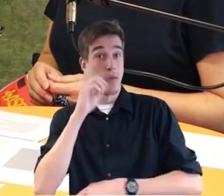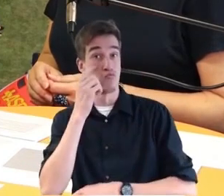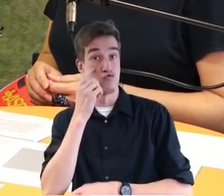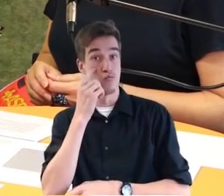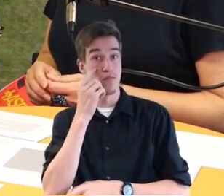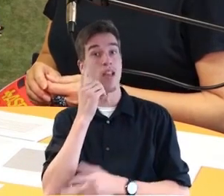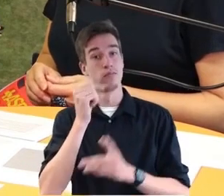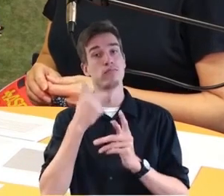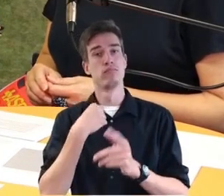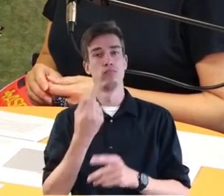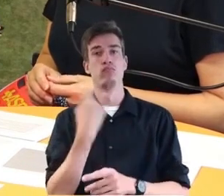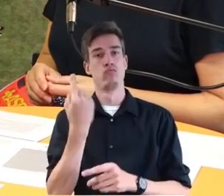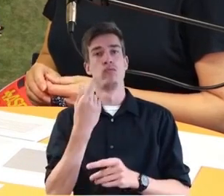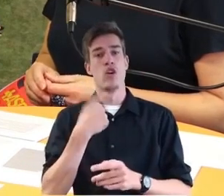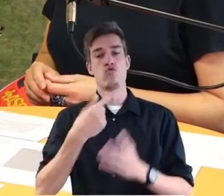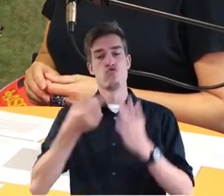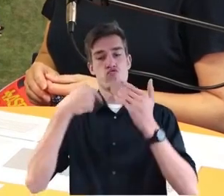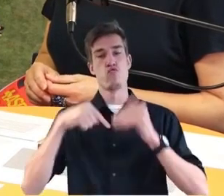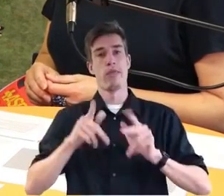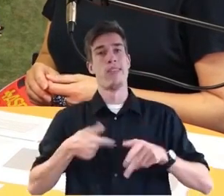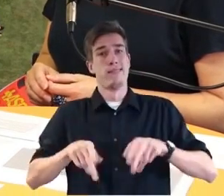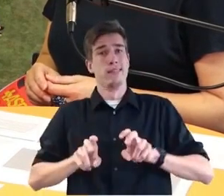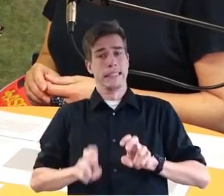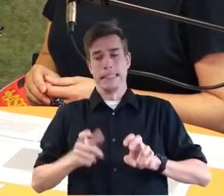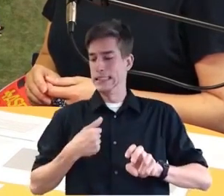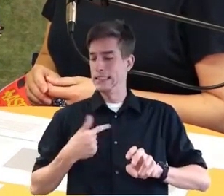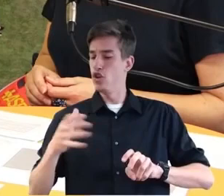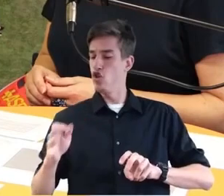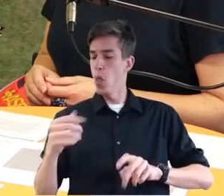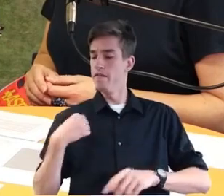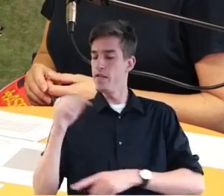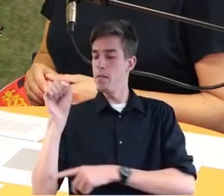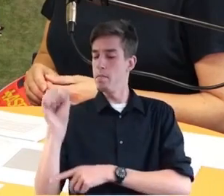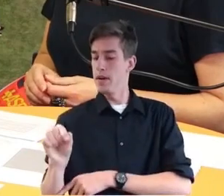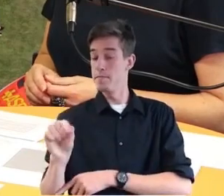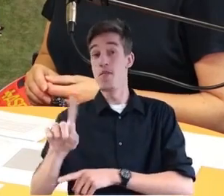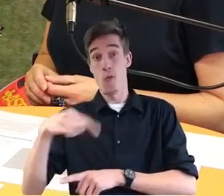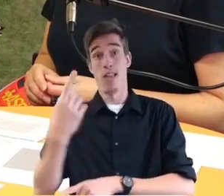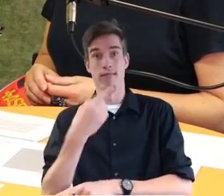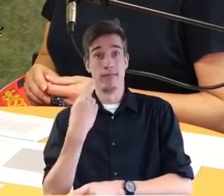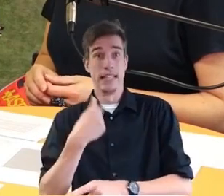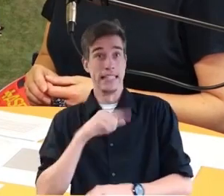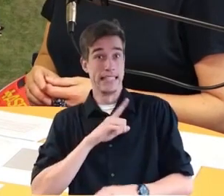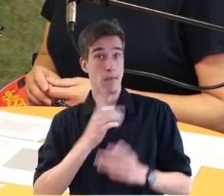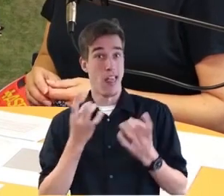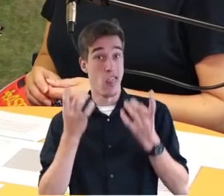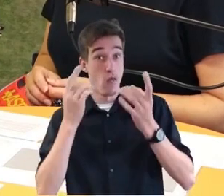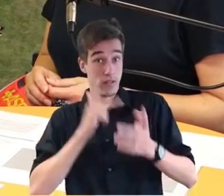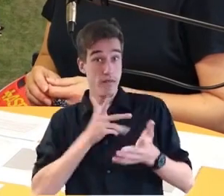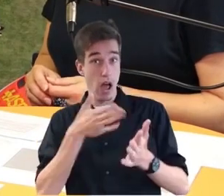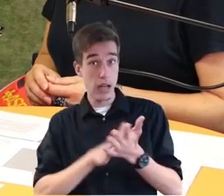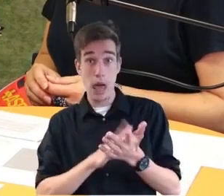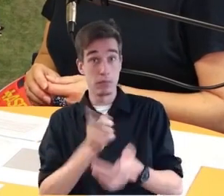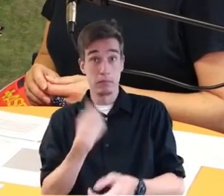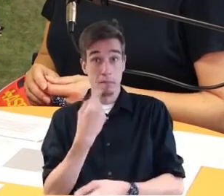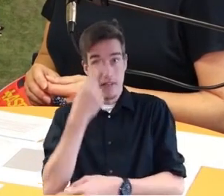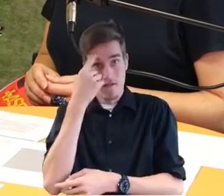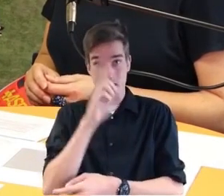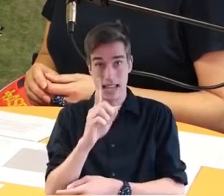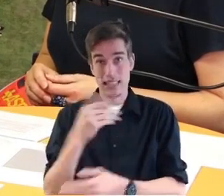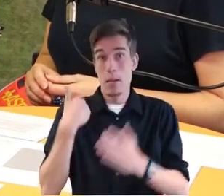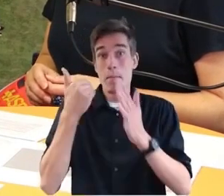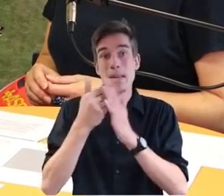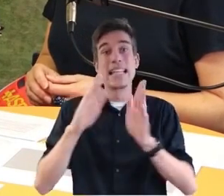eine Etage tiefer sitzen, auf den Knopf drücken, dann haben wir wahrscheinlich doch so ein bisschen schweißnasse Hände, weil wir tatsächlich in dieser Form